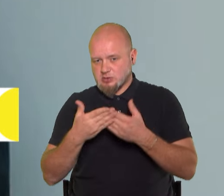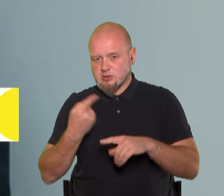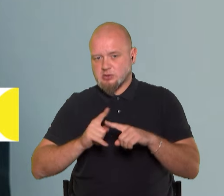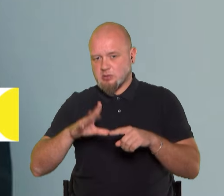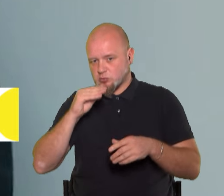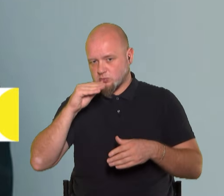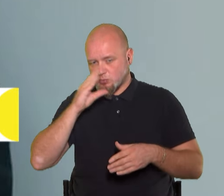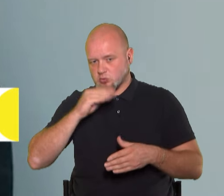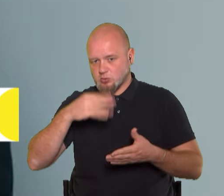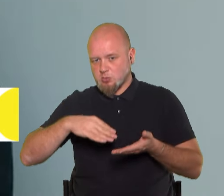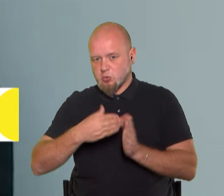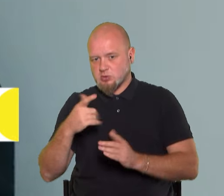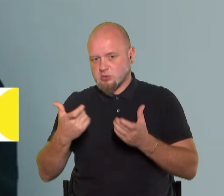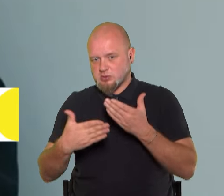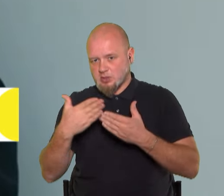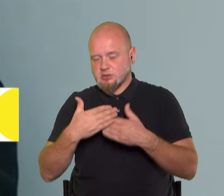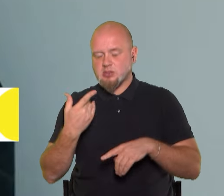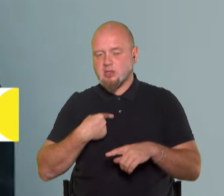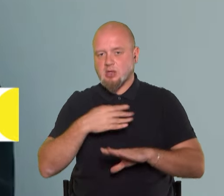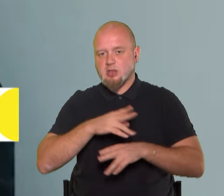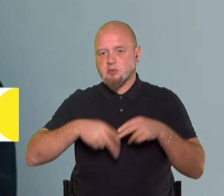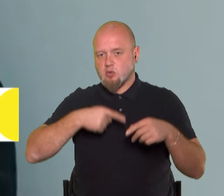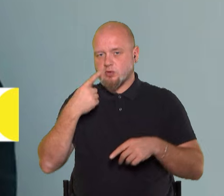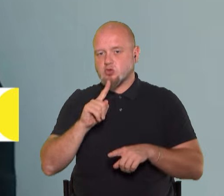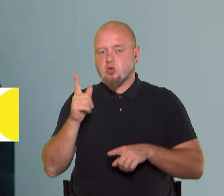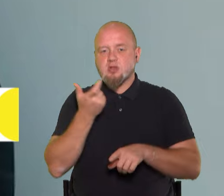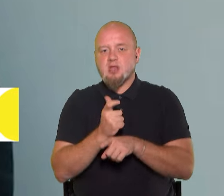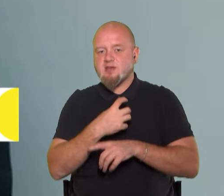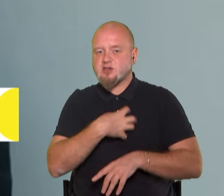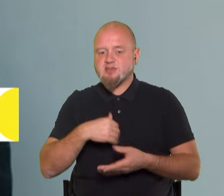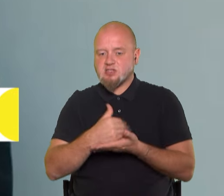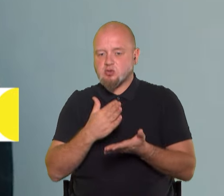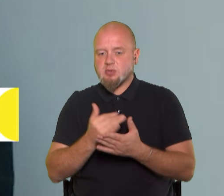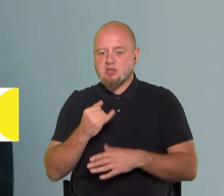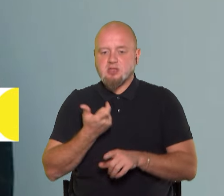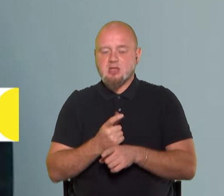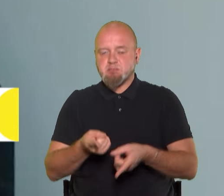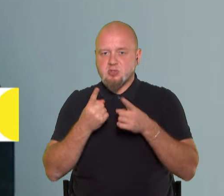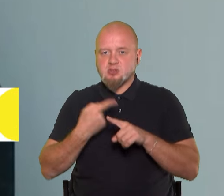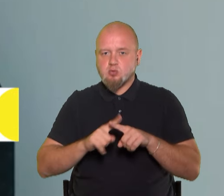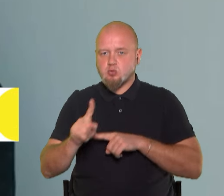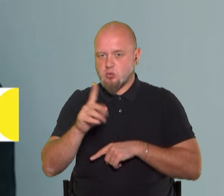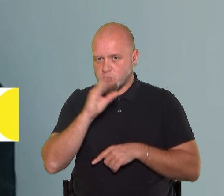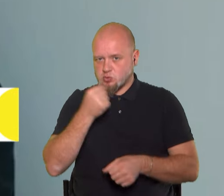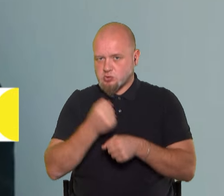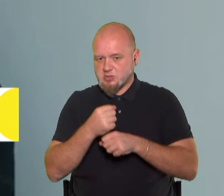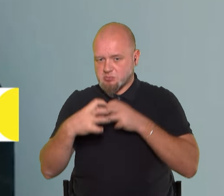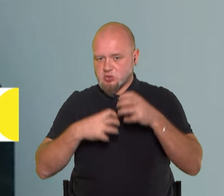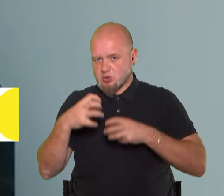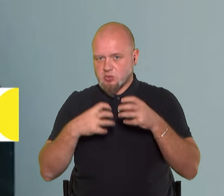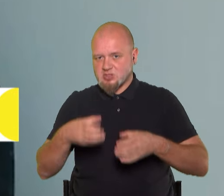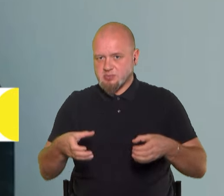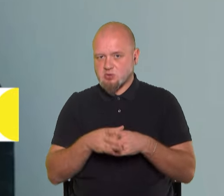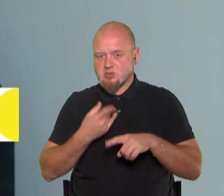політичні санкції. Я не перестаю казати, що найважливіший інструмент і найбільше того, що може зробити міжнародна